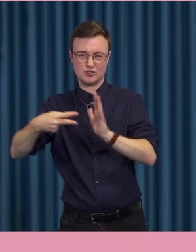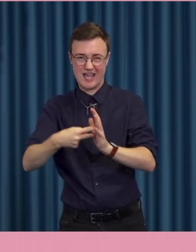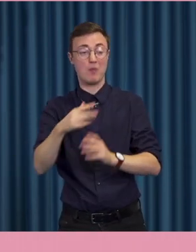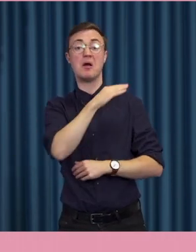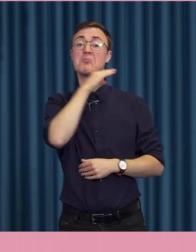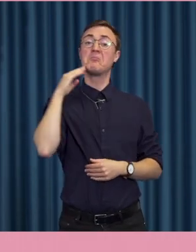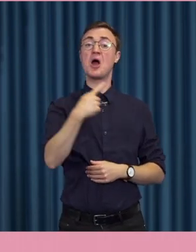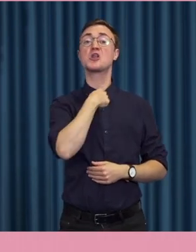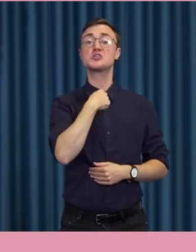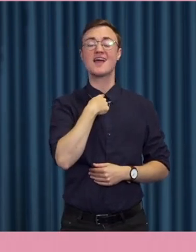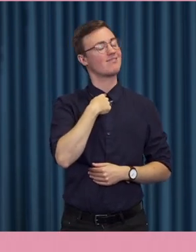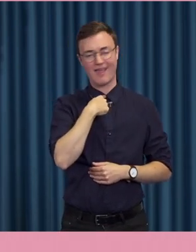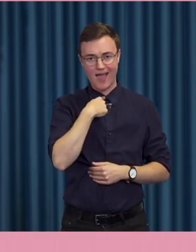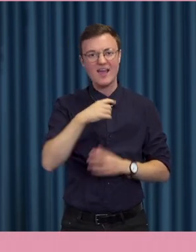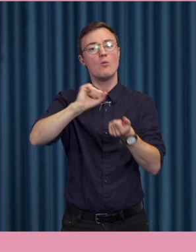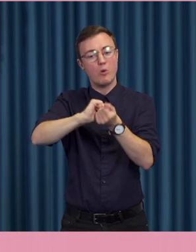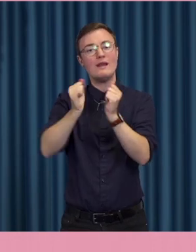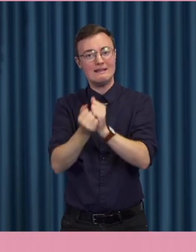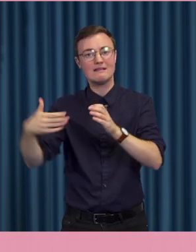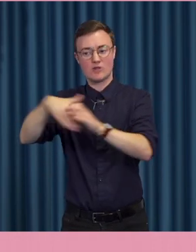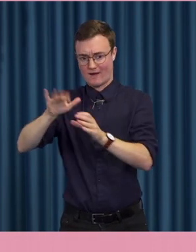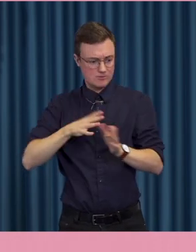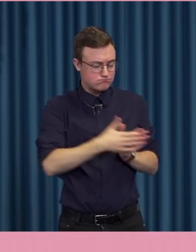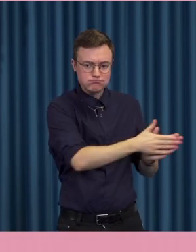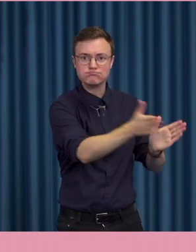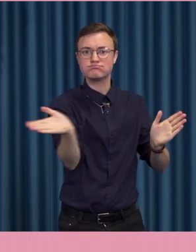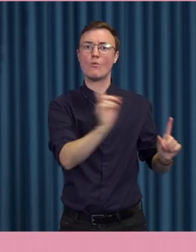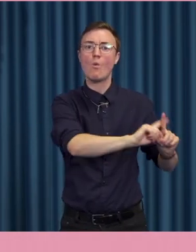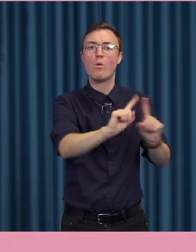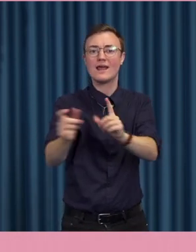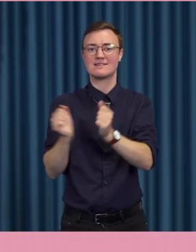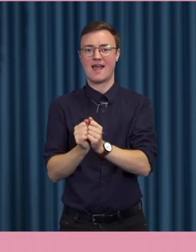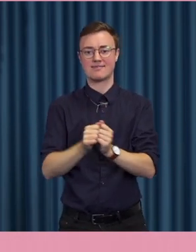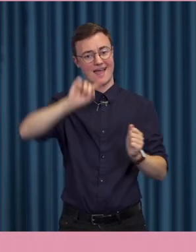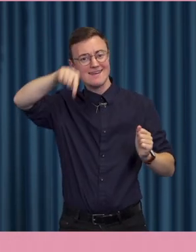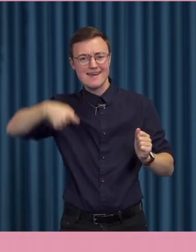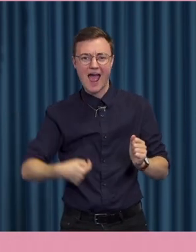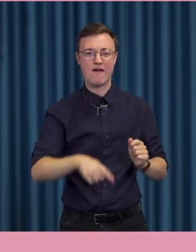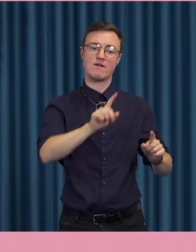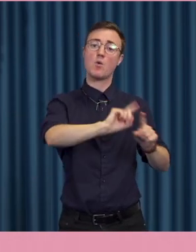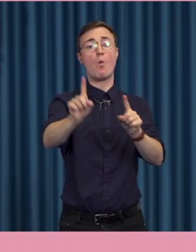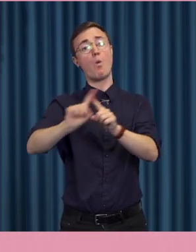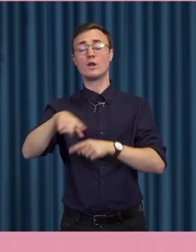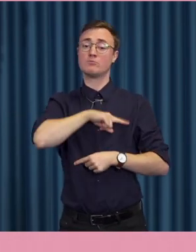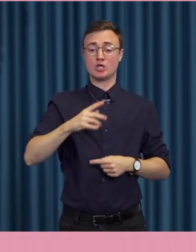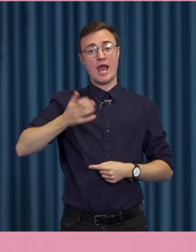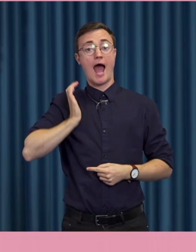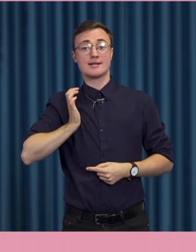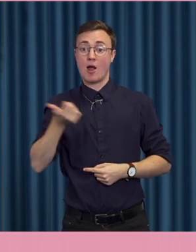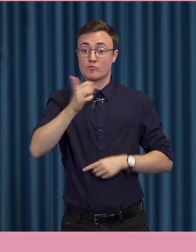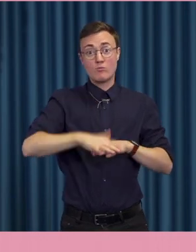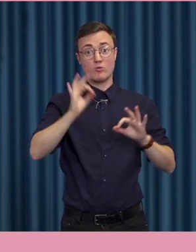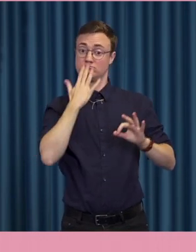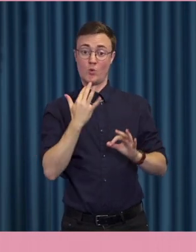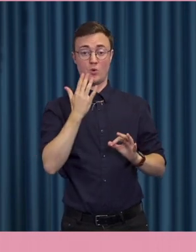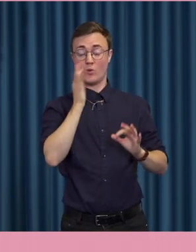politiskt deltagande kan se ut på många olika sätt. Och kräva olika mycket engagemang. I ena änden